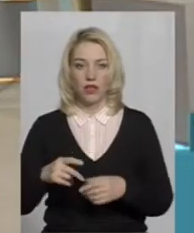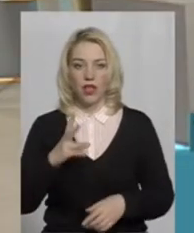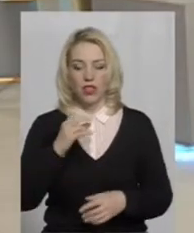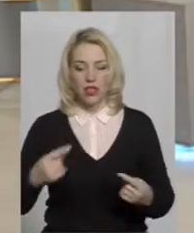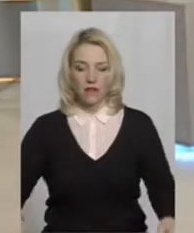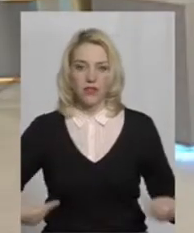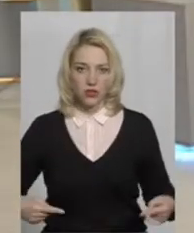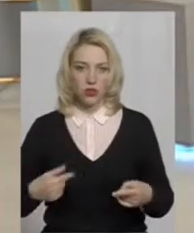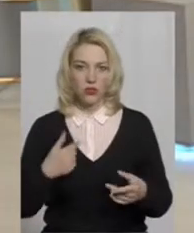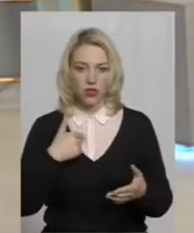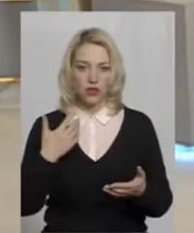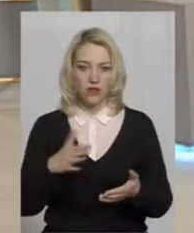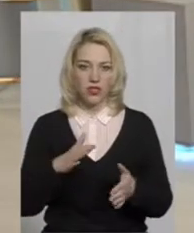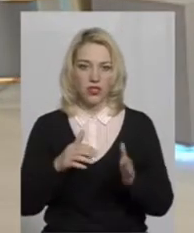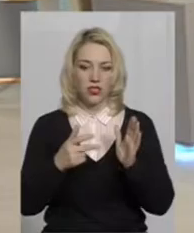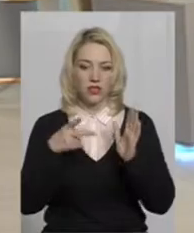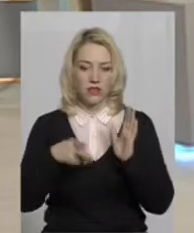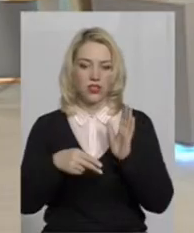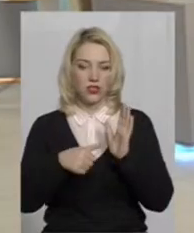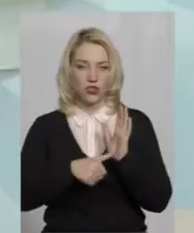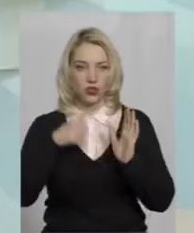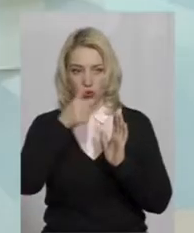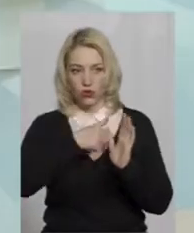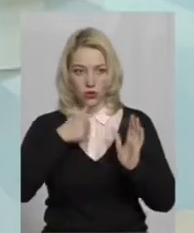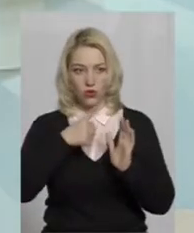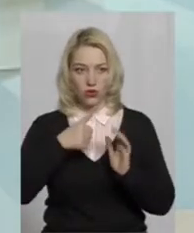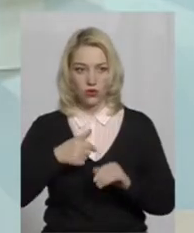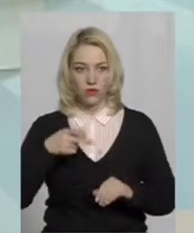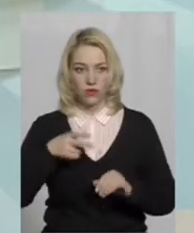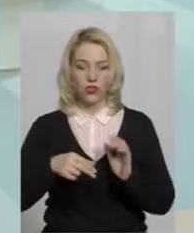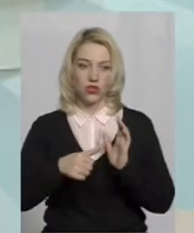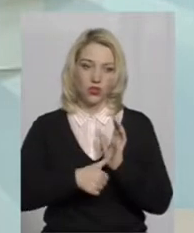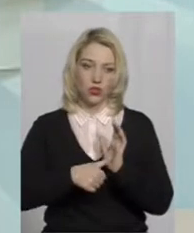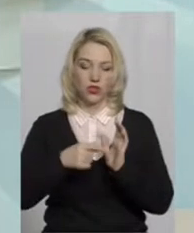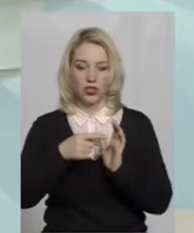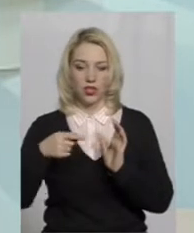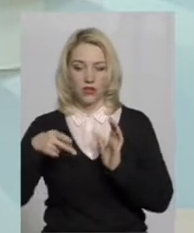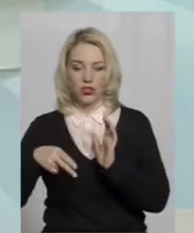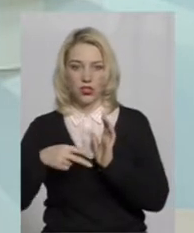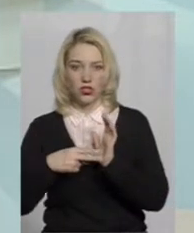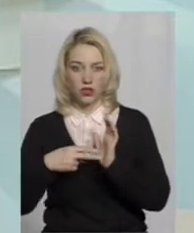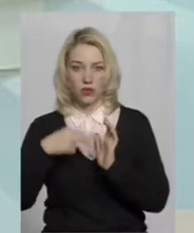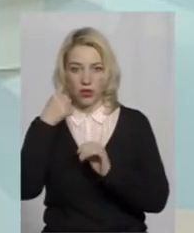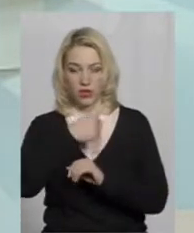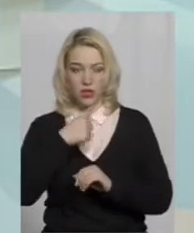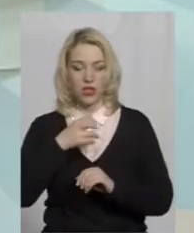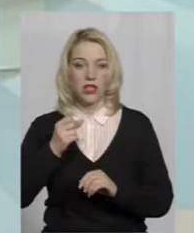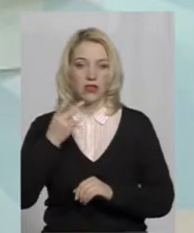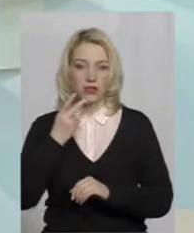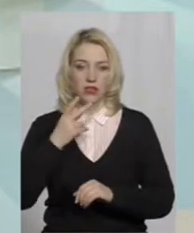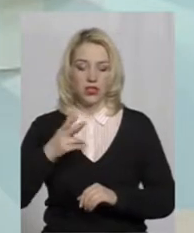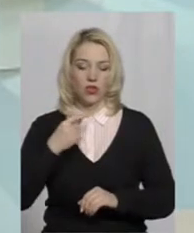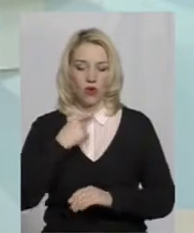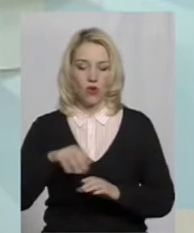2006 року, можна сказати, з 2006-2007, завжди